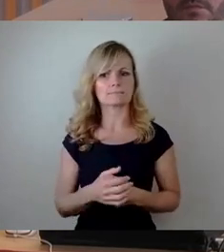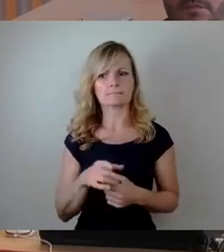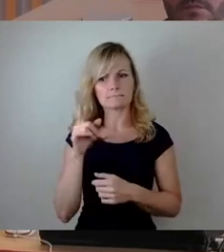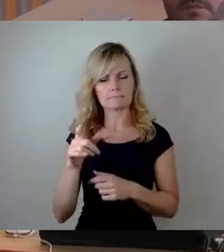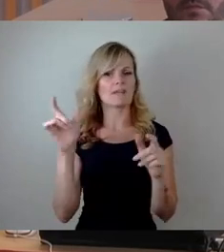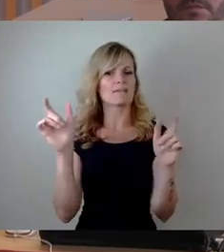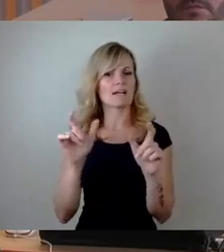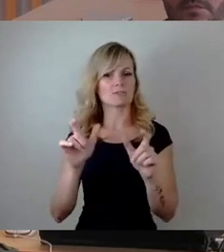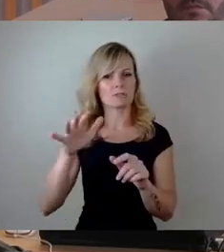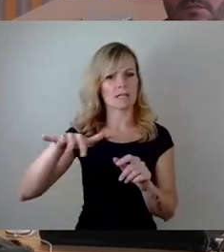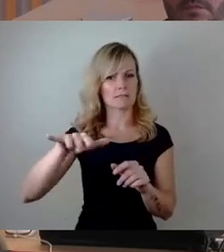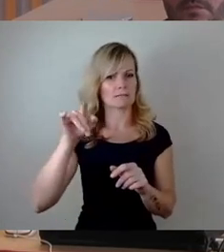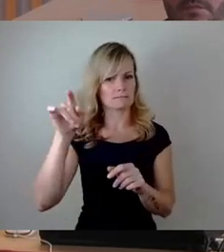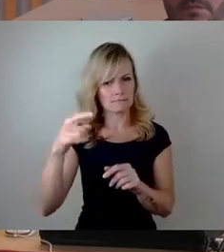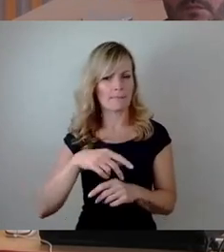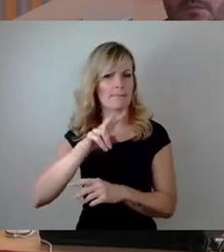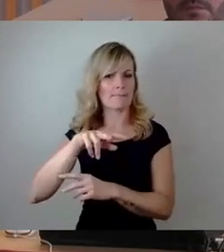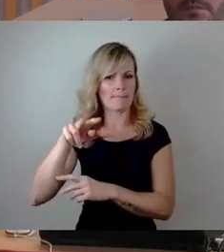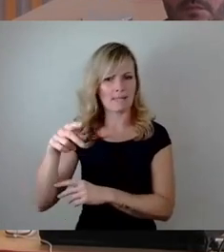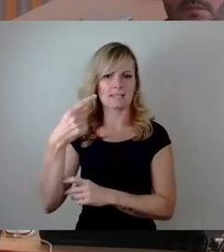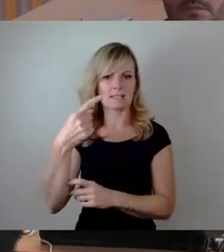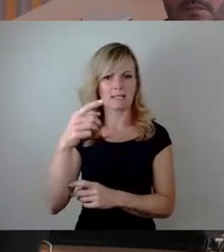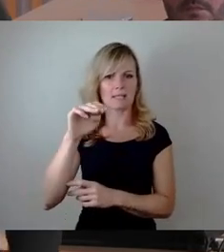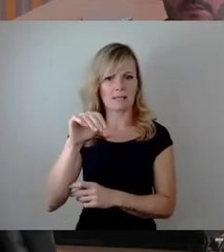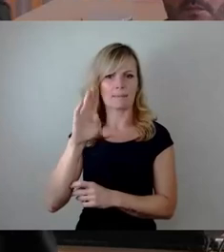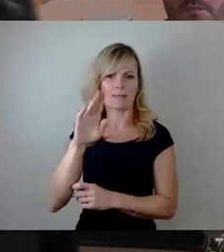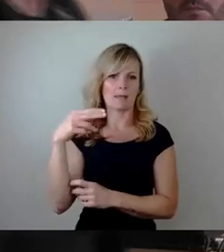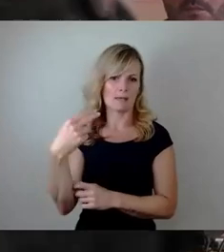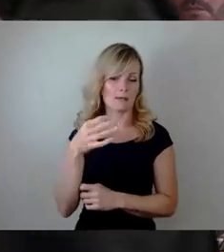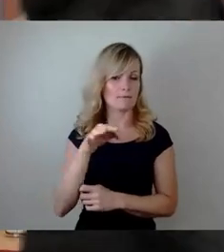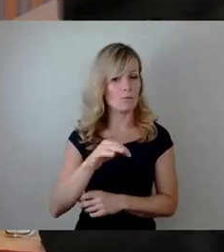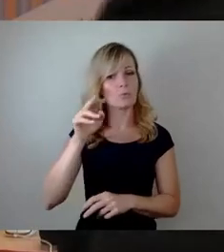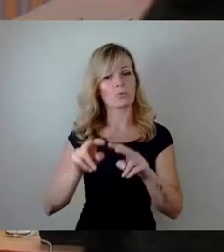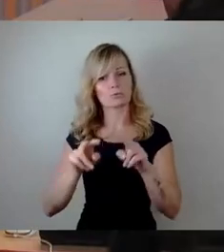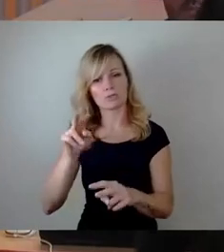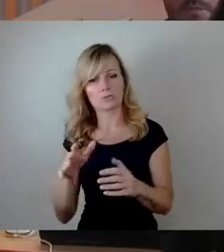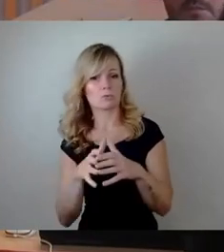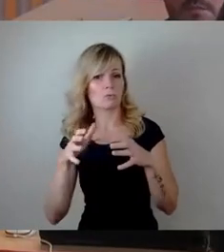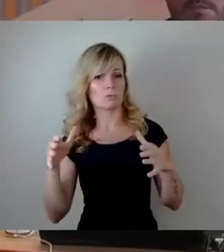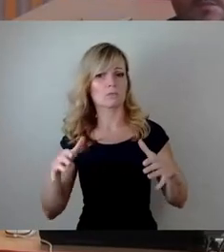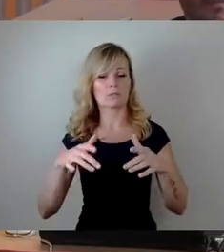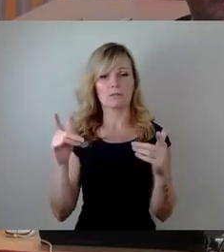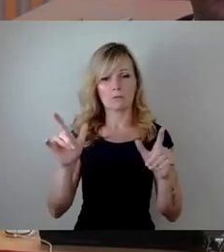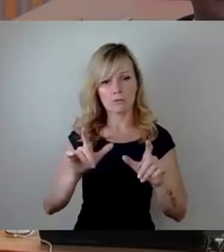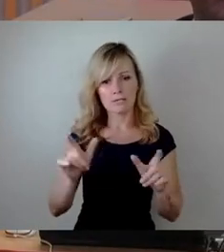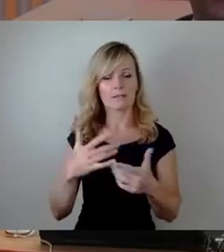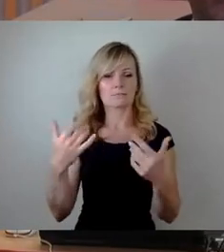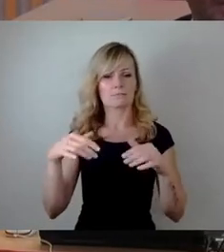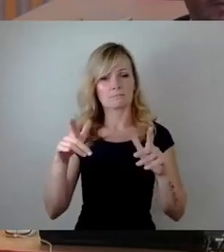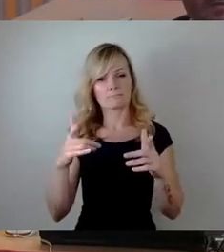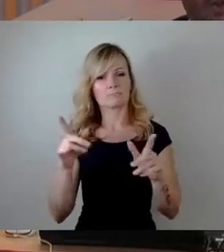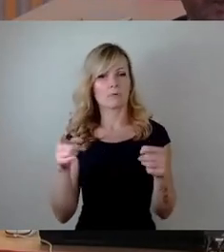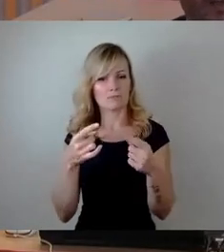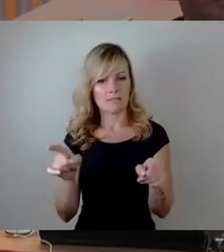letzten Endes bei der Messe GmbH für unterschiedlich große Konzertveranstaltungen dann auch die Rahmenbedingungen kennen, auf deren